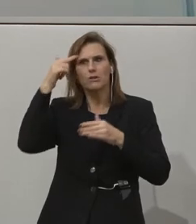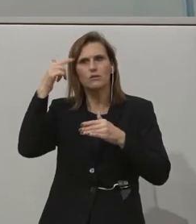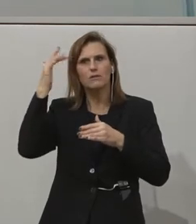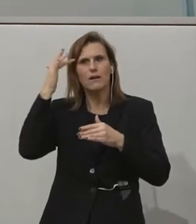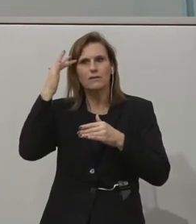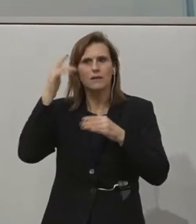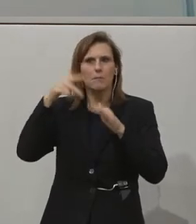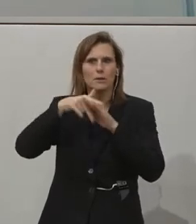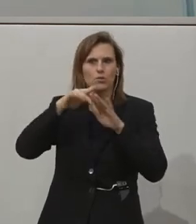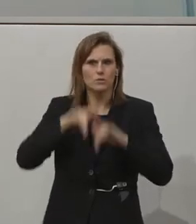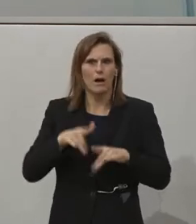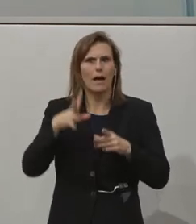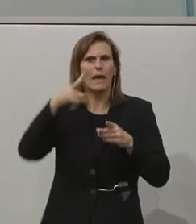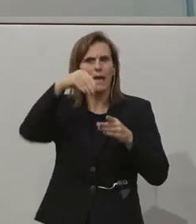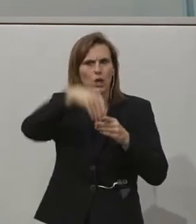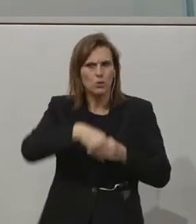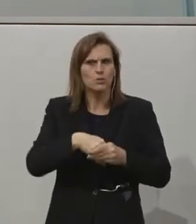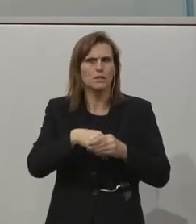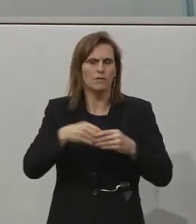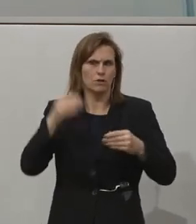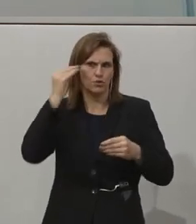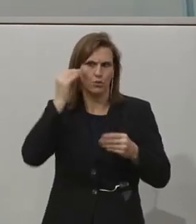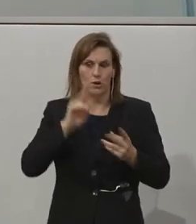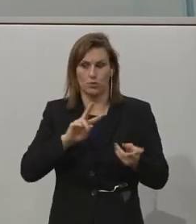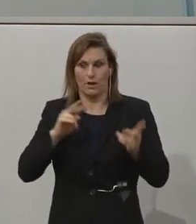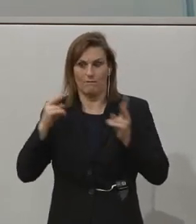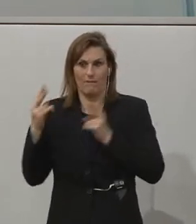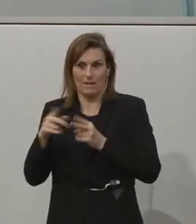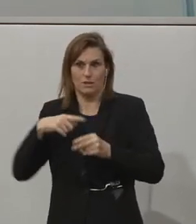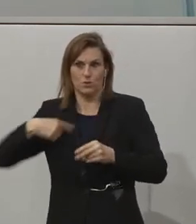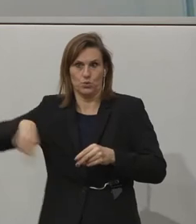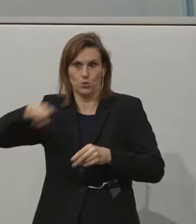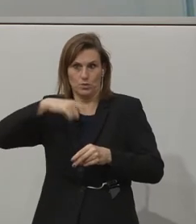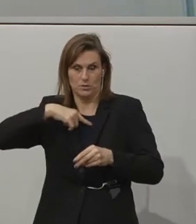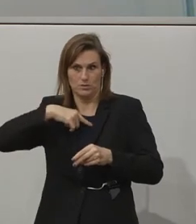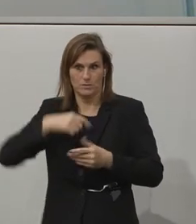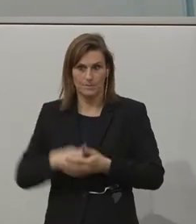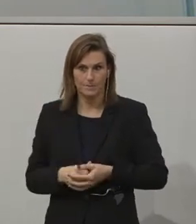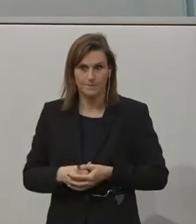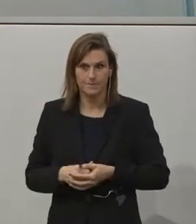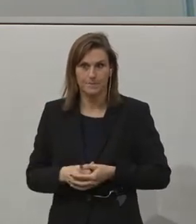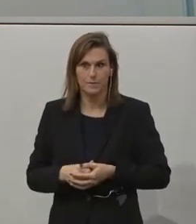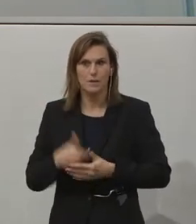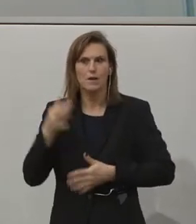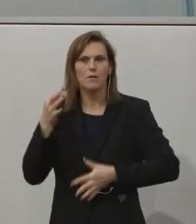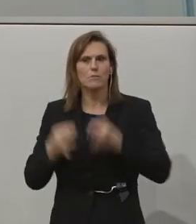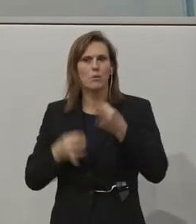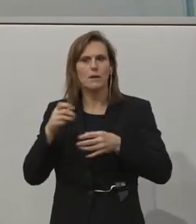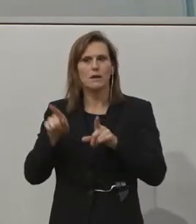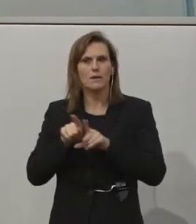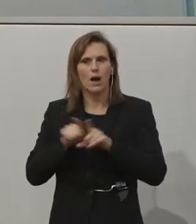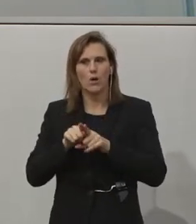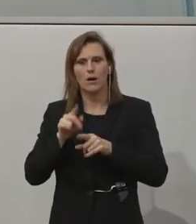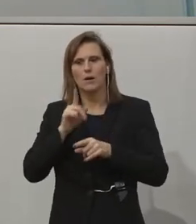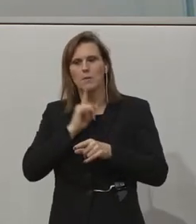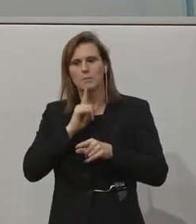this, what we're trying to do is, is change the attitude in universities and have this program rolled out in other universities throughout